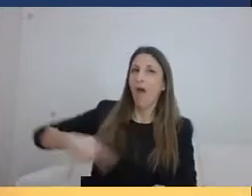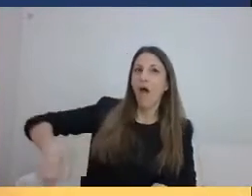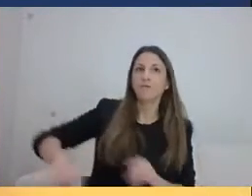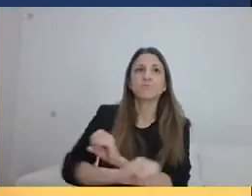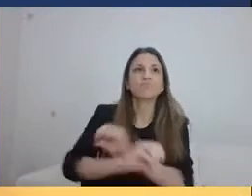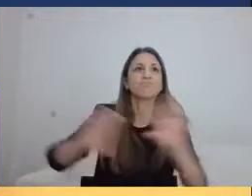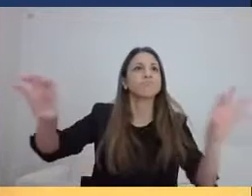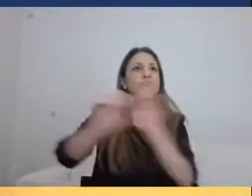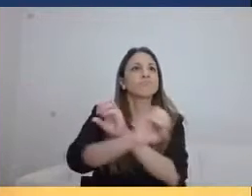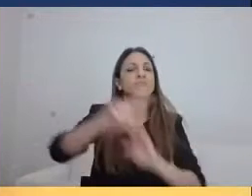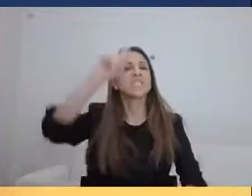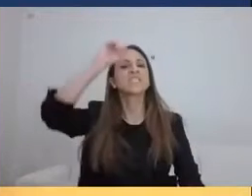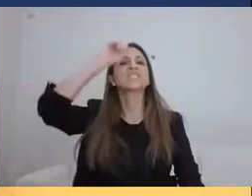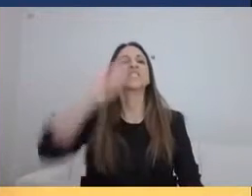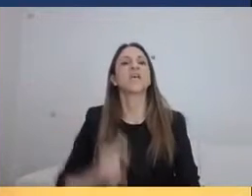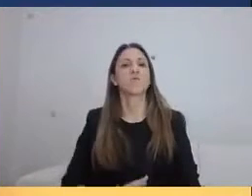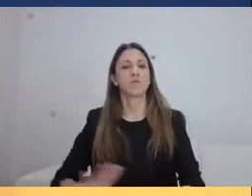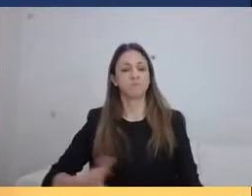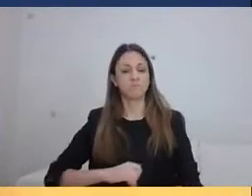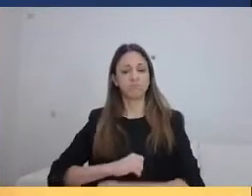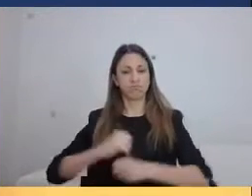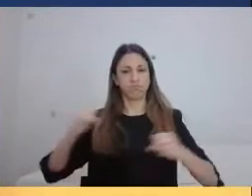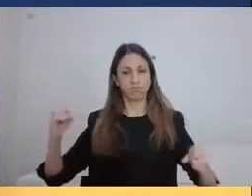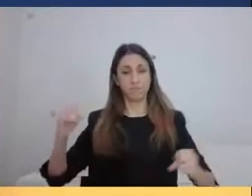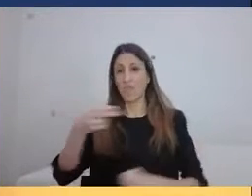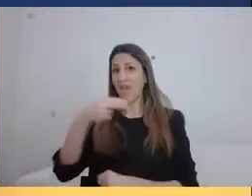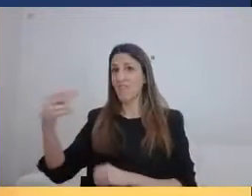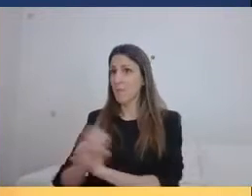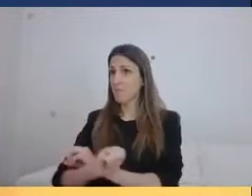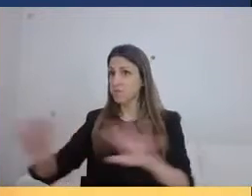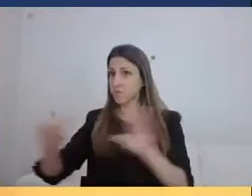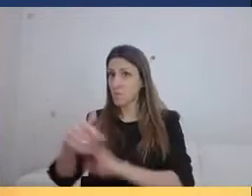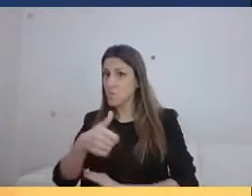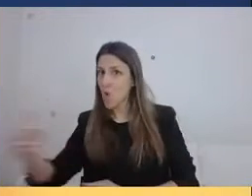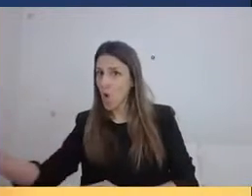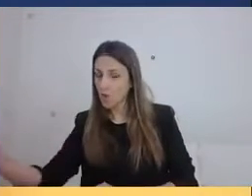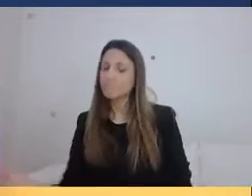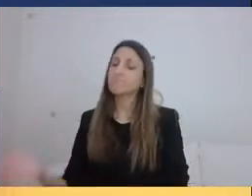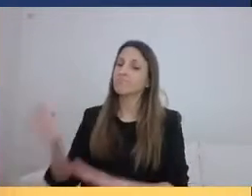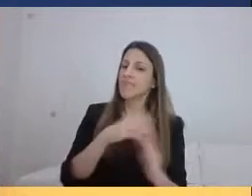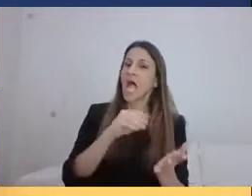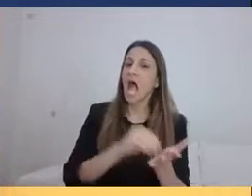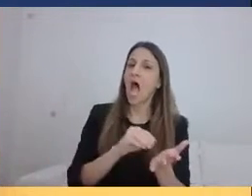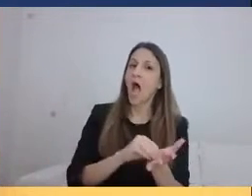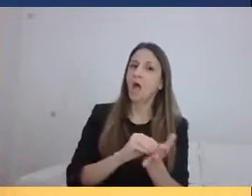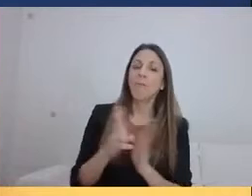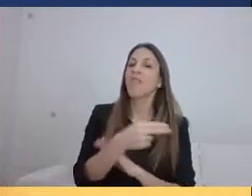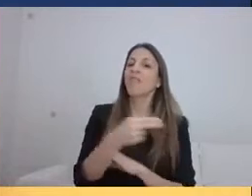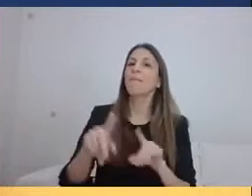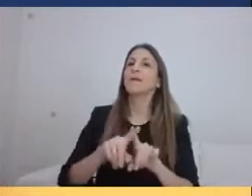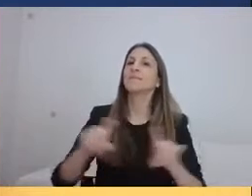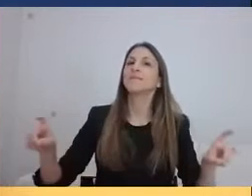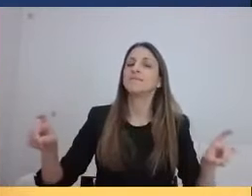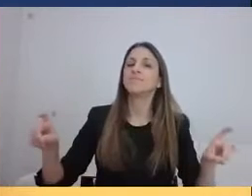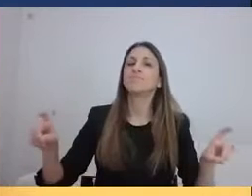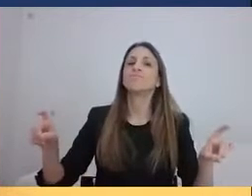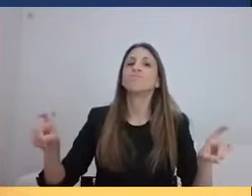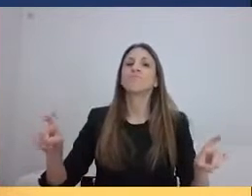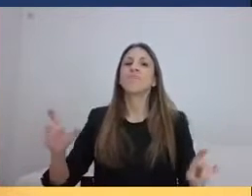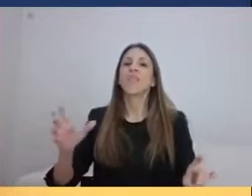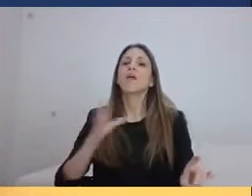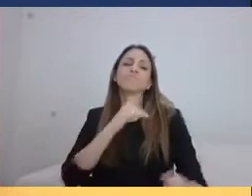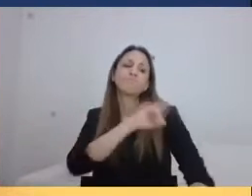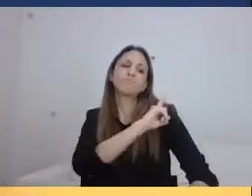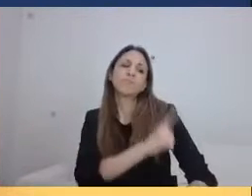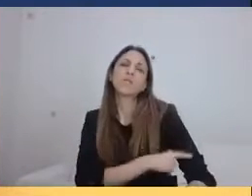Όχι μόνο σε ό,τι αφορά την ενημέρωση για περιβελοντικά θέματα, αλλά και σε ό,τι αφορά τις πράσινες δεξιότητες.